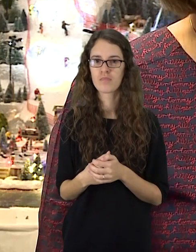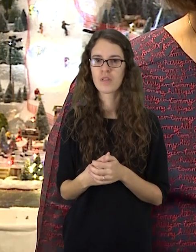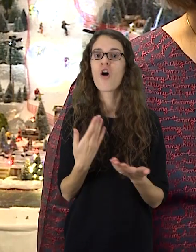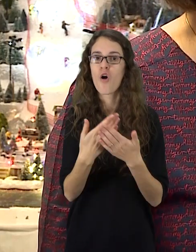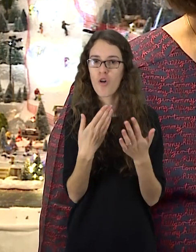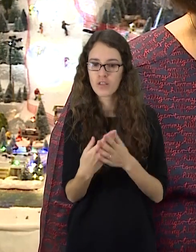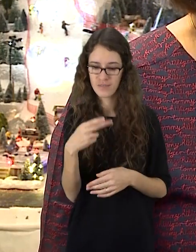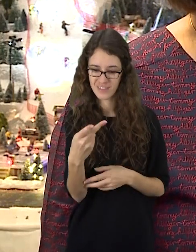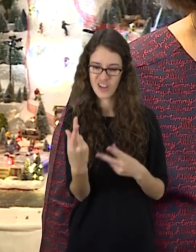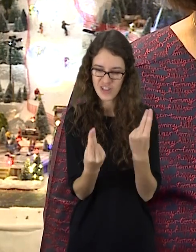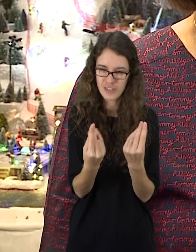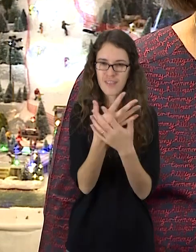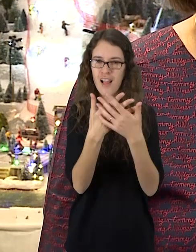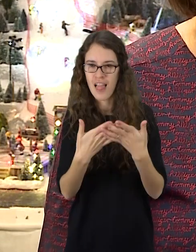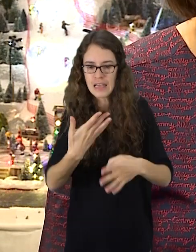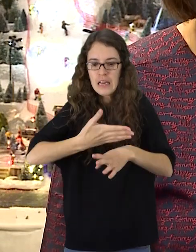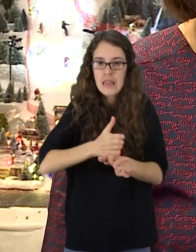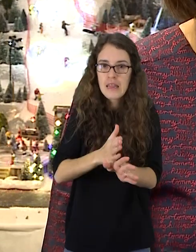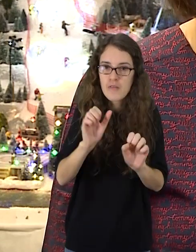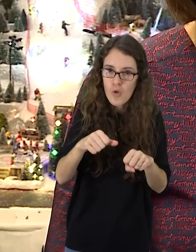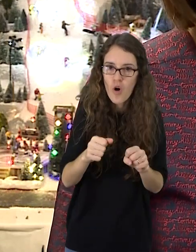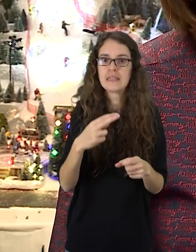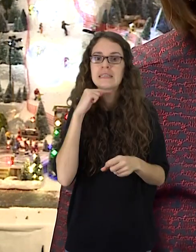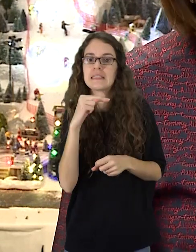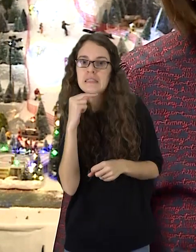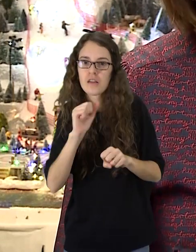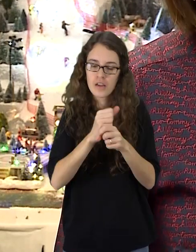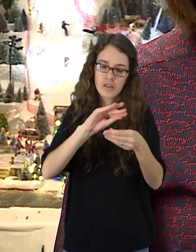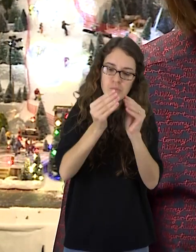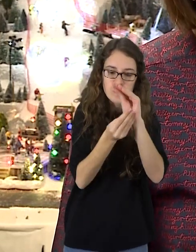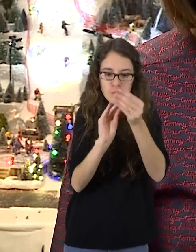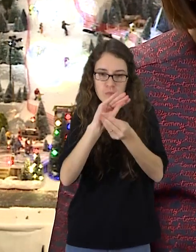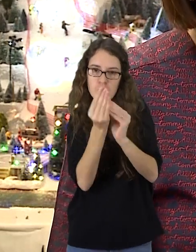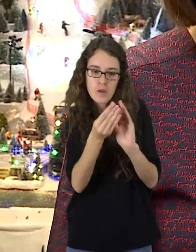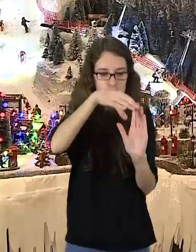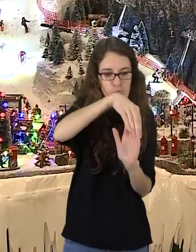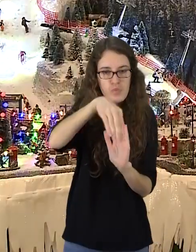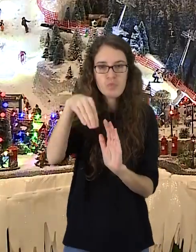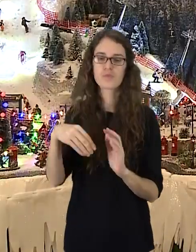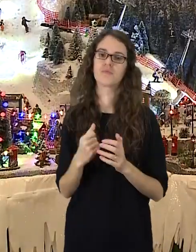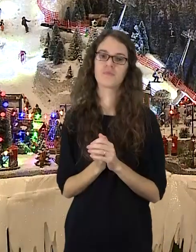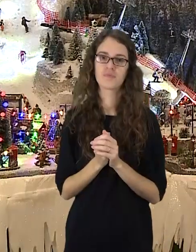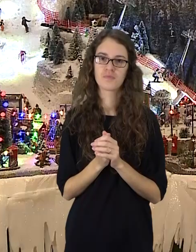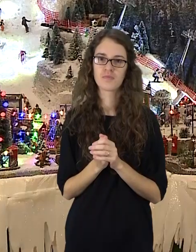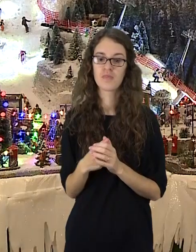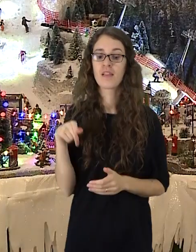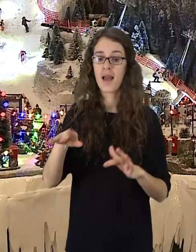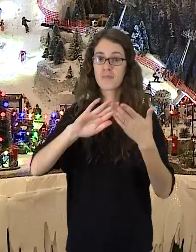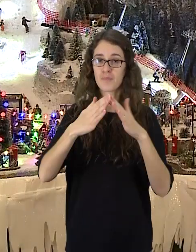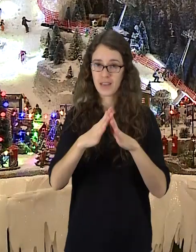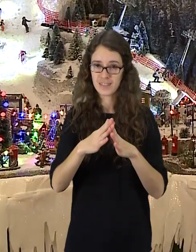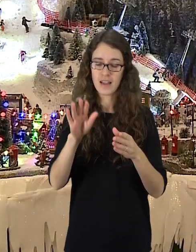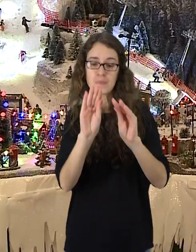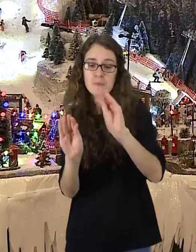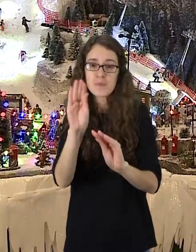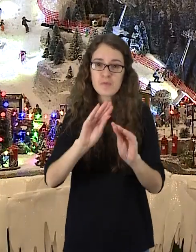Nes diktai yra porceleniniai, tai jie trapus, jos reikia suviniuoti, supakuoti, kad jie nesudužtų. Kalėdinį miestelį šiemet Ponerasa